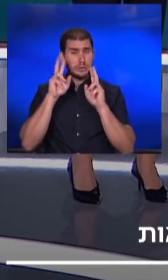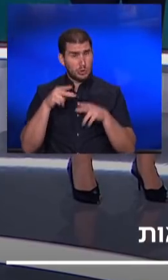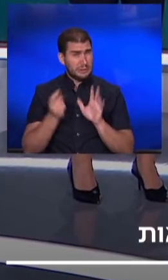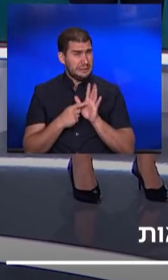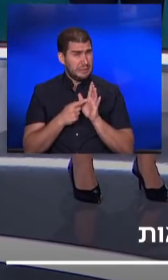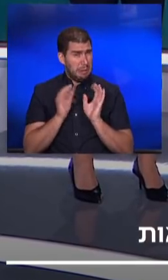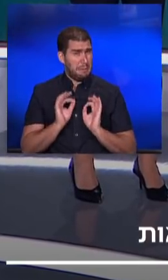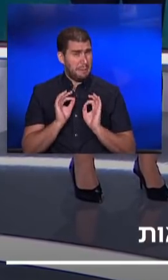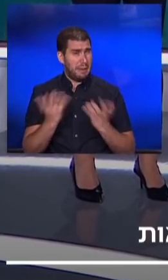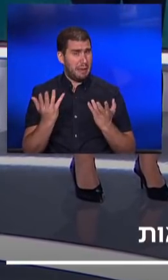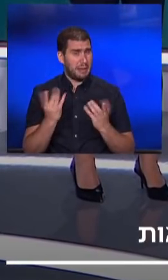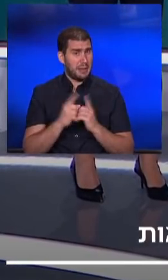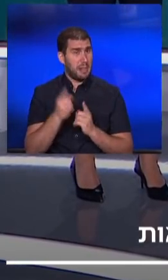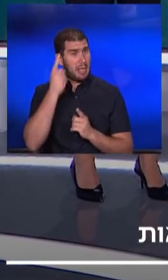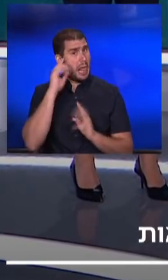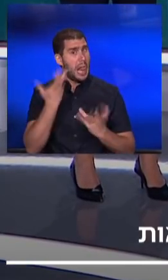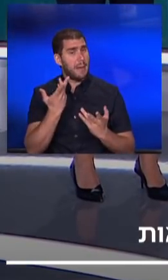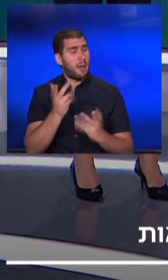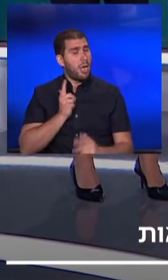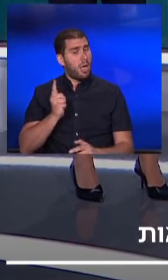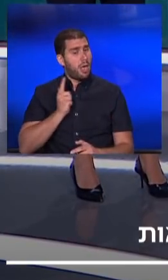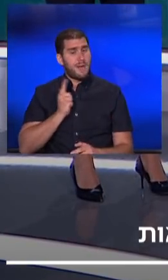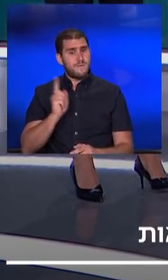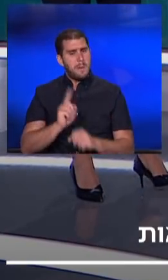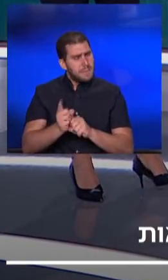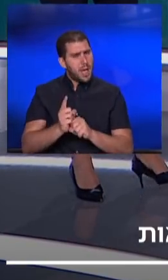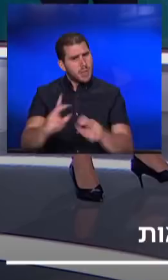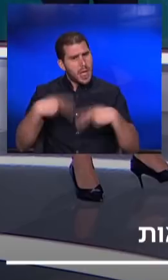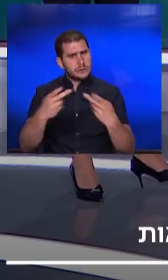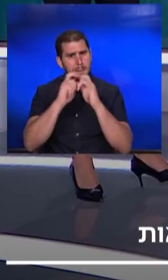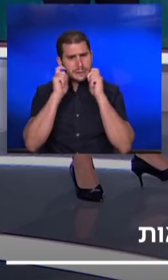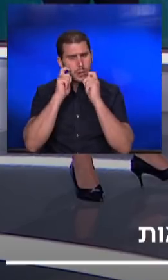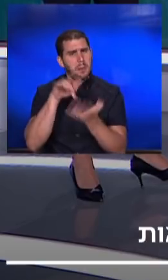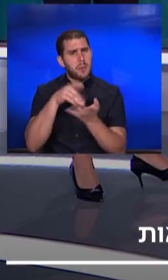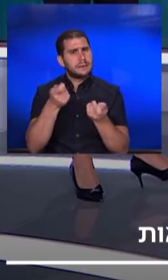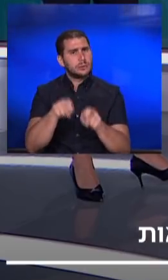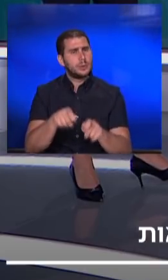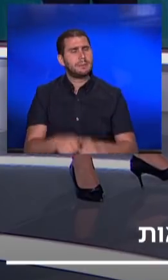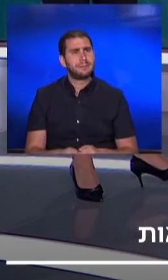להערכתך למה בעצם לחכות עם זה ולא פשוט לחזור למסכות בחללים סגורים מיד?